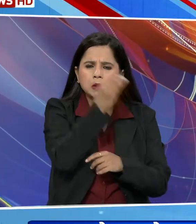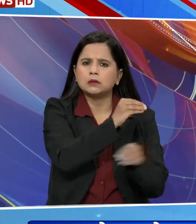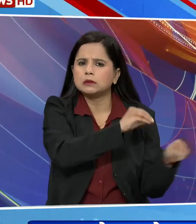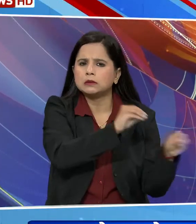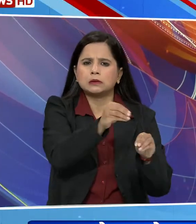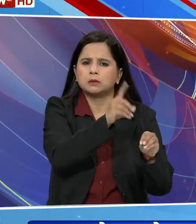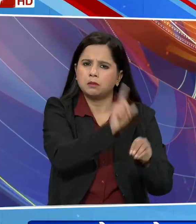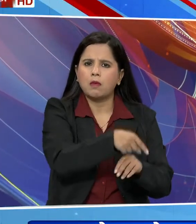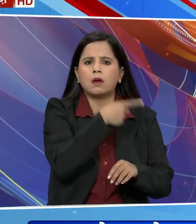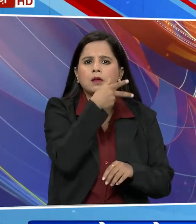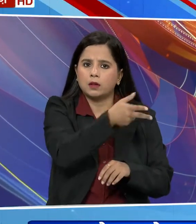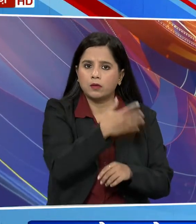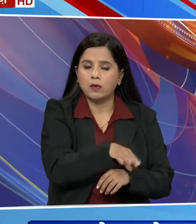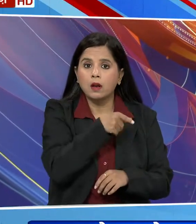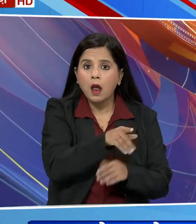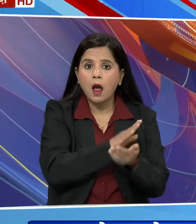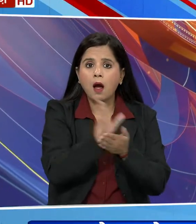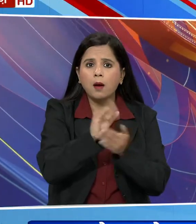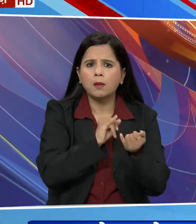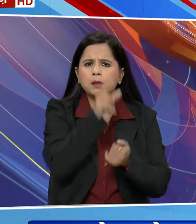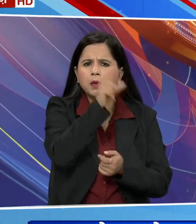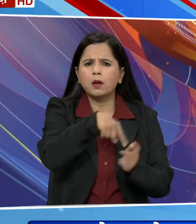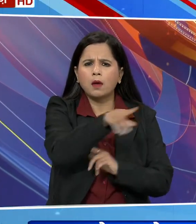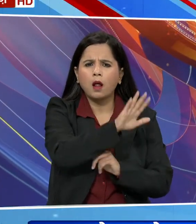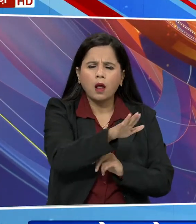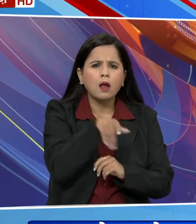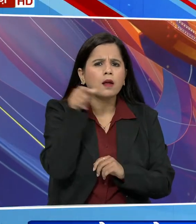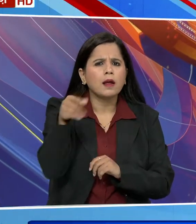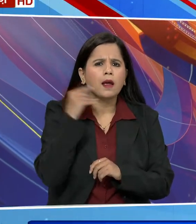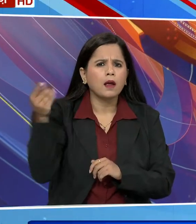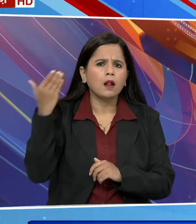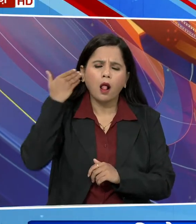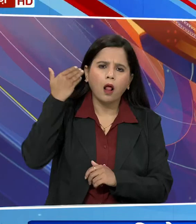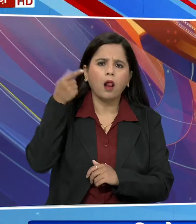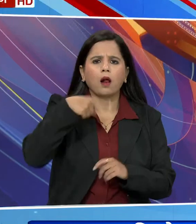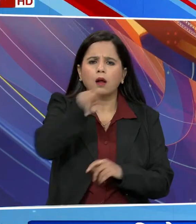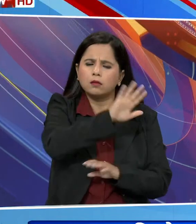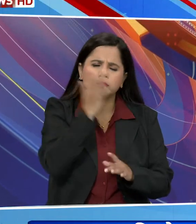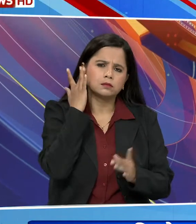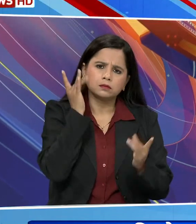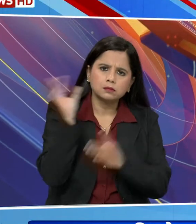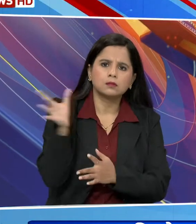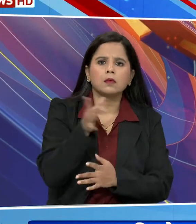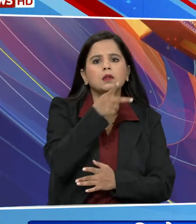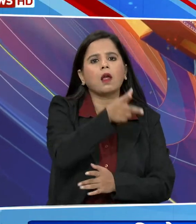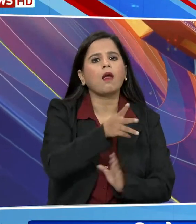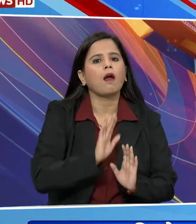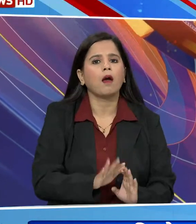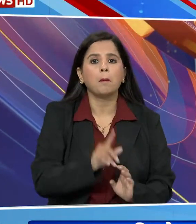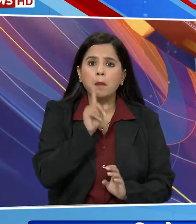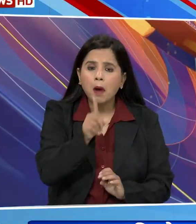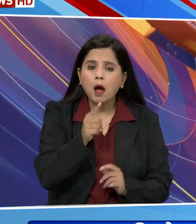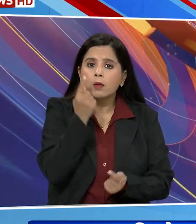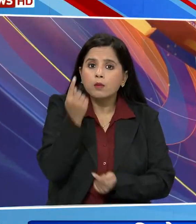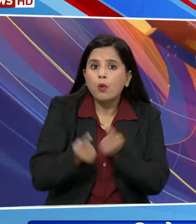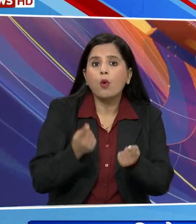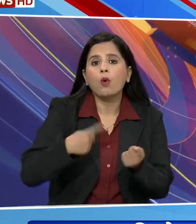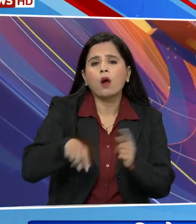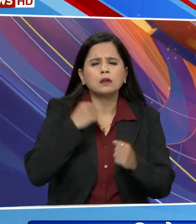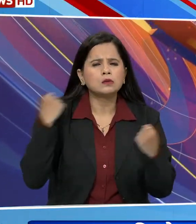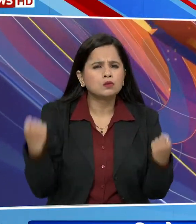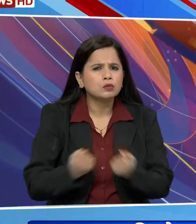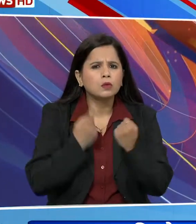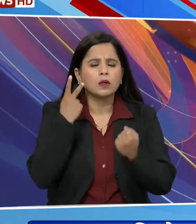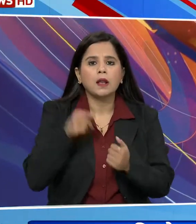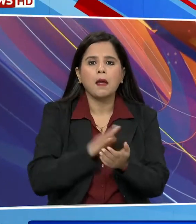करने का आग रह किया इस्राइज हमास ने लोगों से इस्राइज के संदेश को नजर अंदास करने के लिए कहा है इस पीच राश्चनाइक प्रियासों के